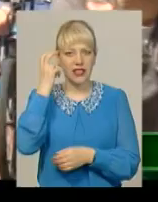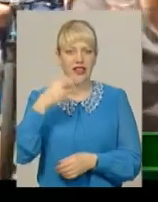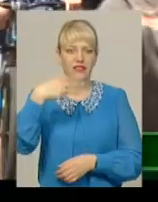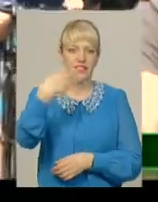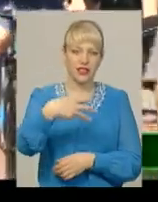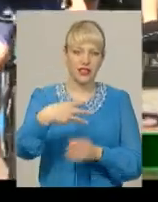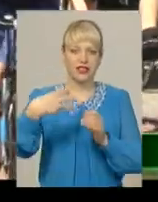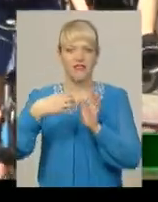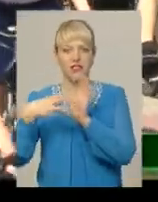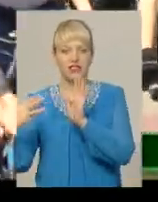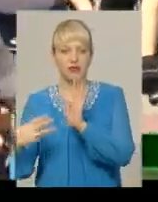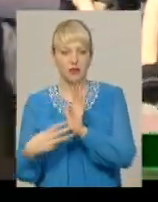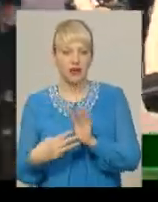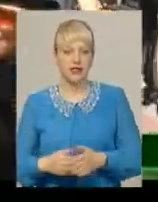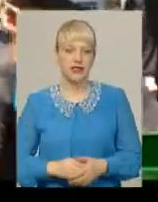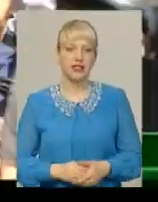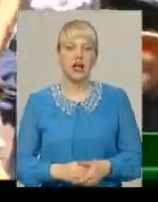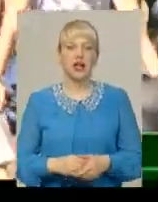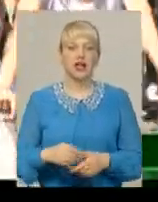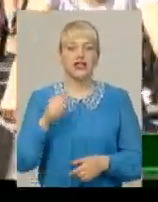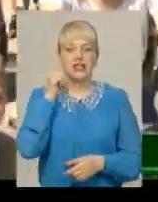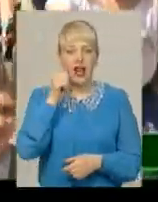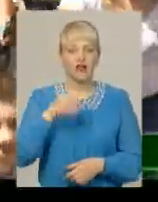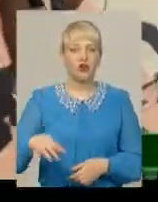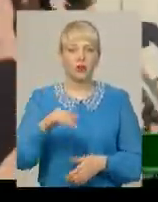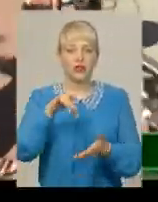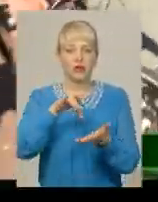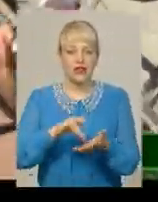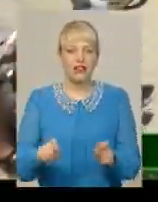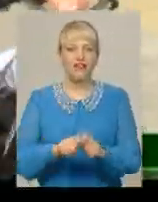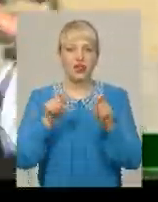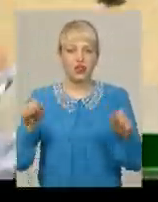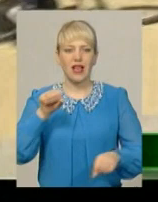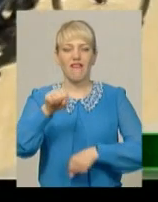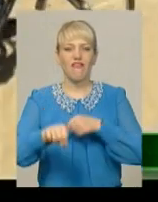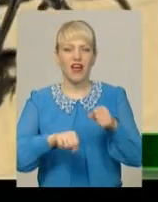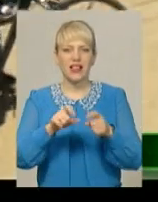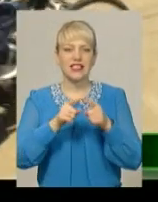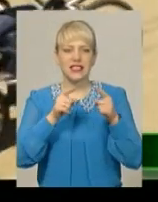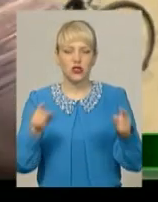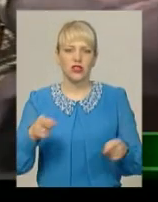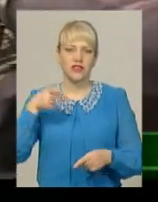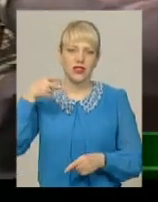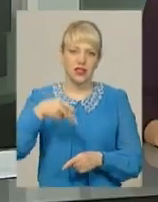Прогулянки із двохколісним другом завтра в обласному центрі відкриють «Велосезон-2018».